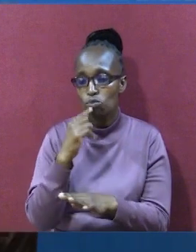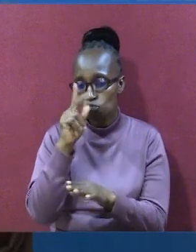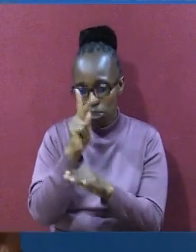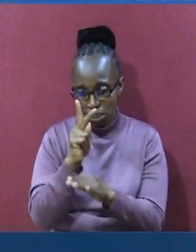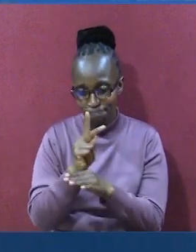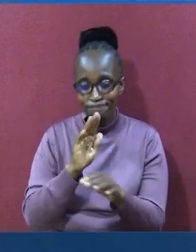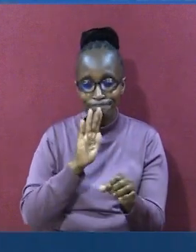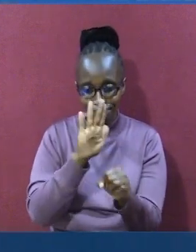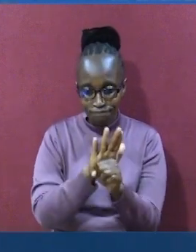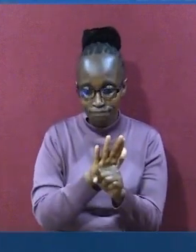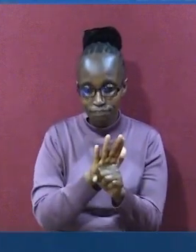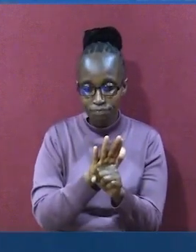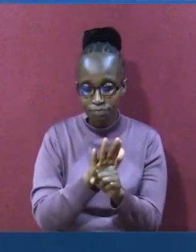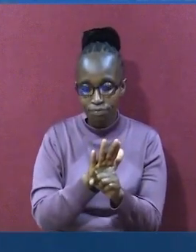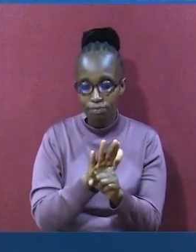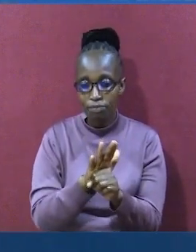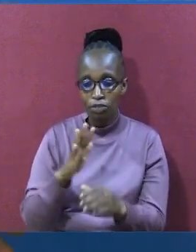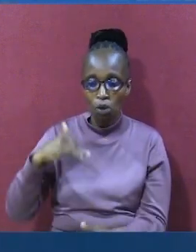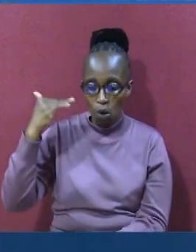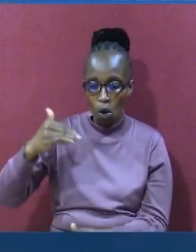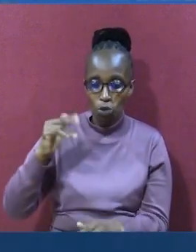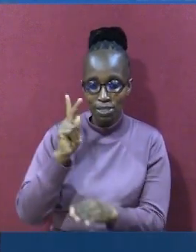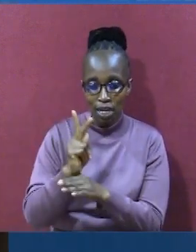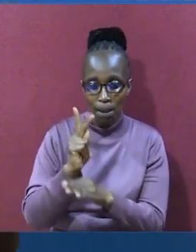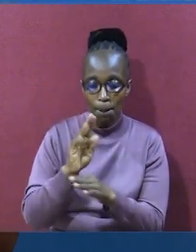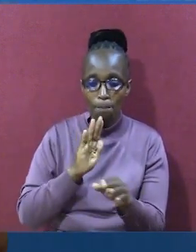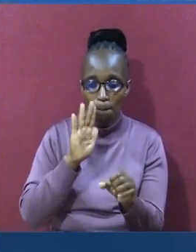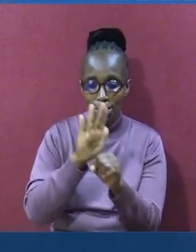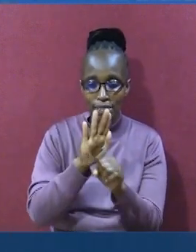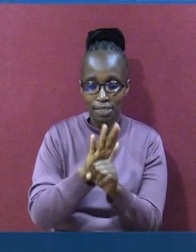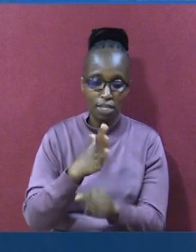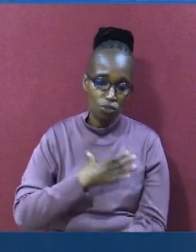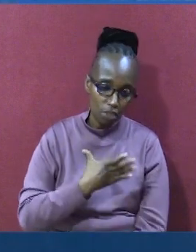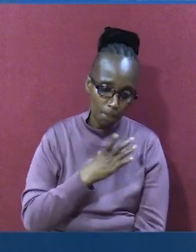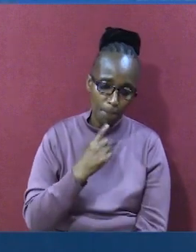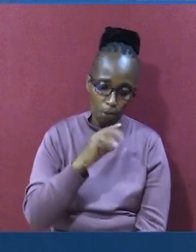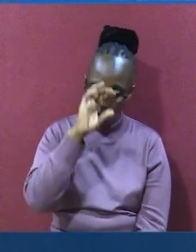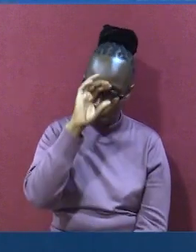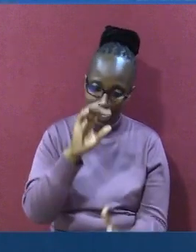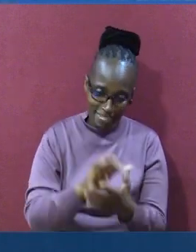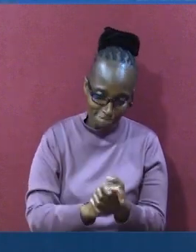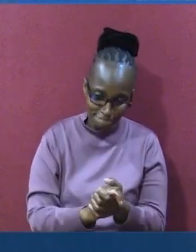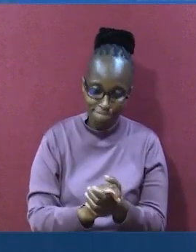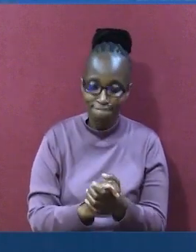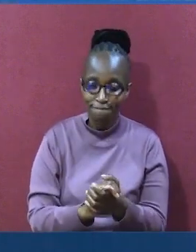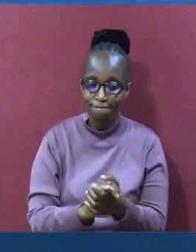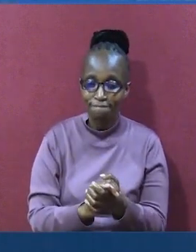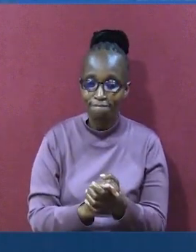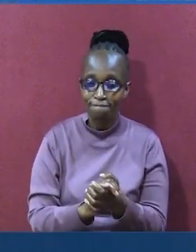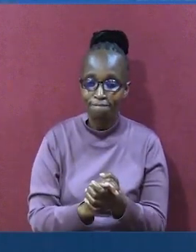ni mungu ambaye anaweza kutimiza hadi. I usually keep my promises to the people who believe in me.